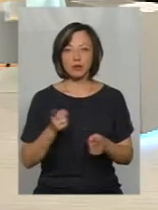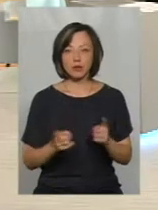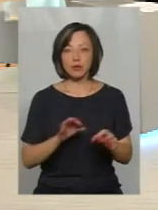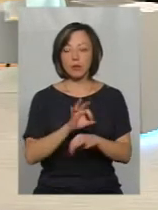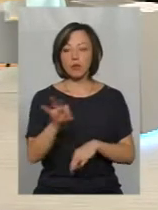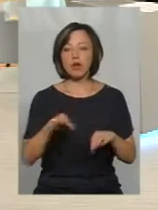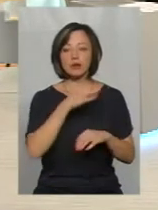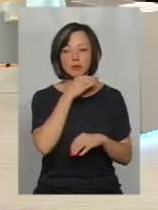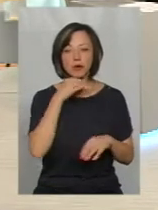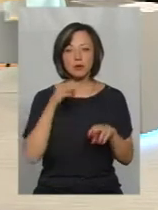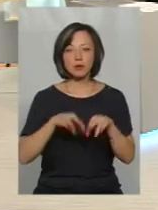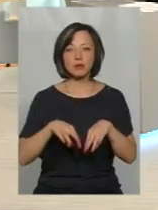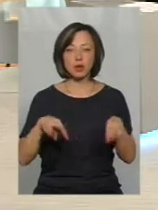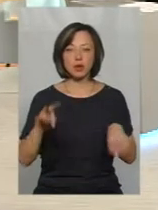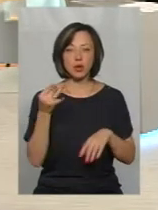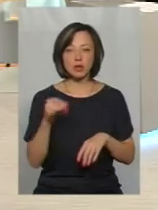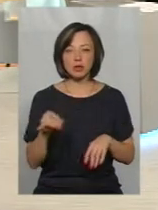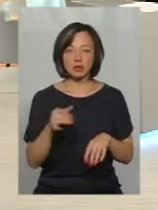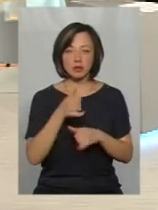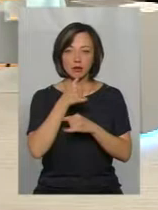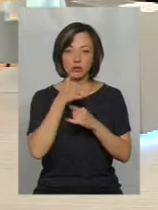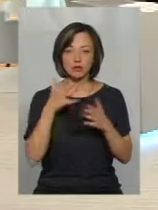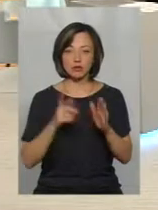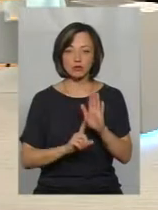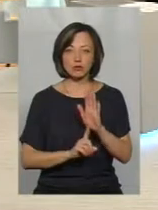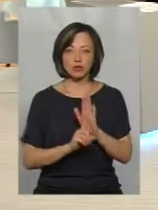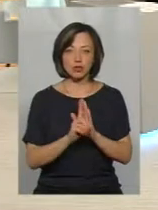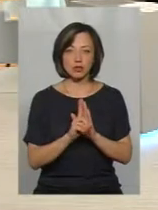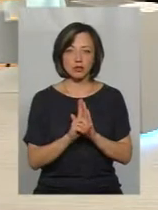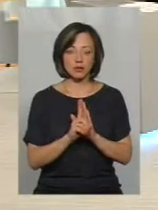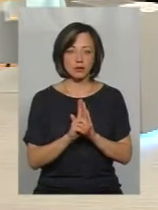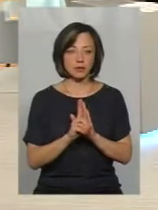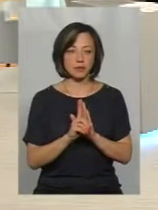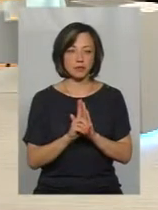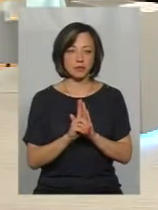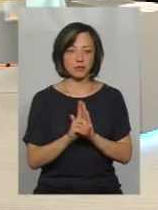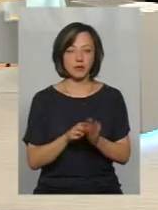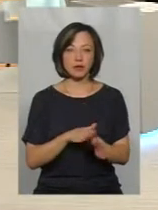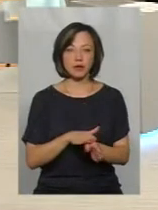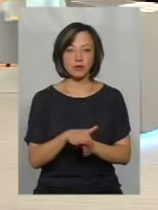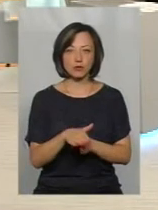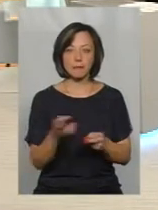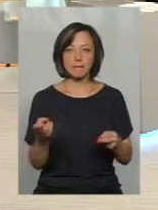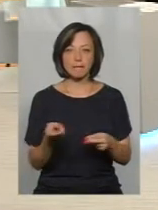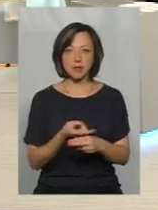багатомільйонний проєкт, він не може почати реалізовуватись без